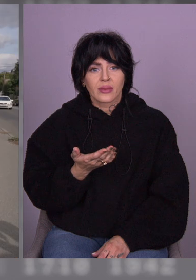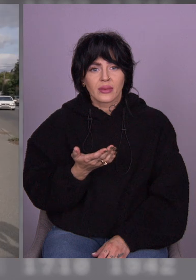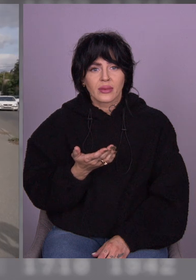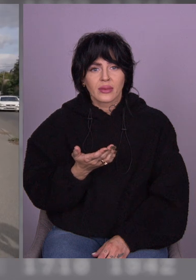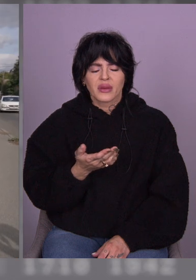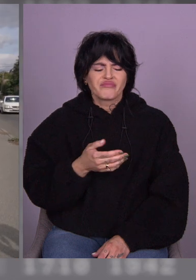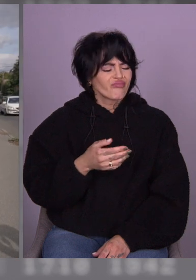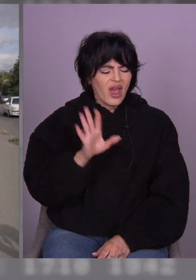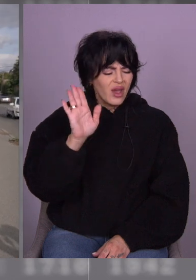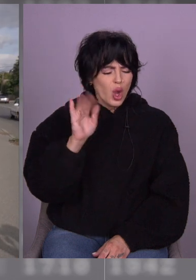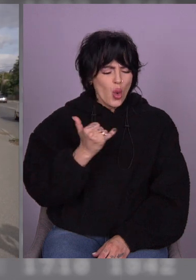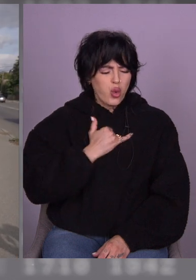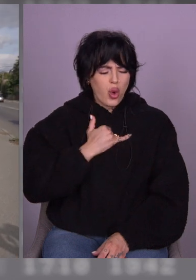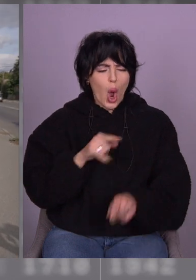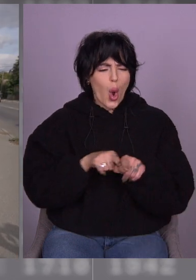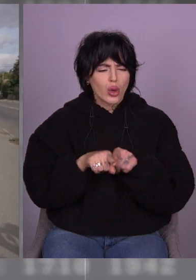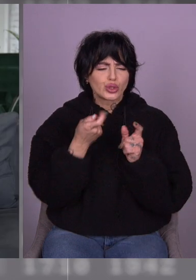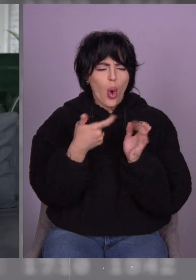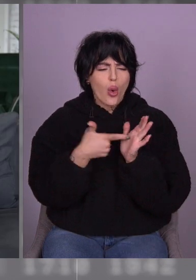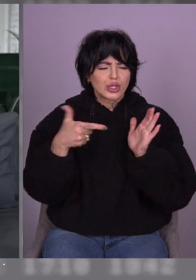У мене будуть гостріші чуть-чуть.